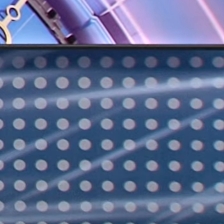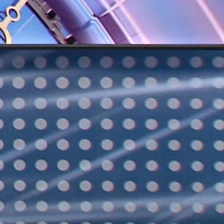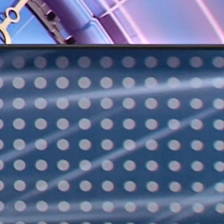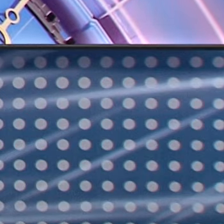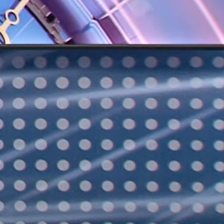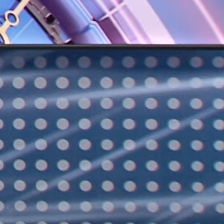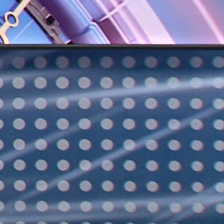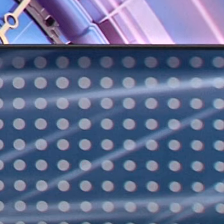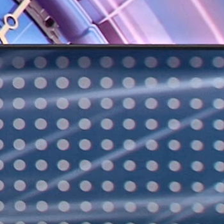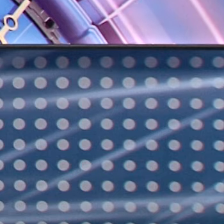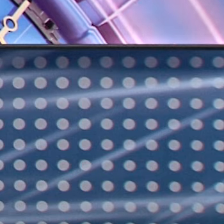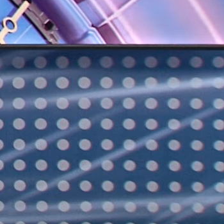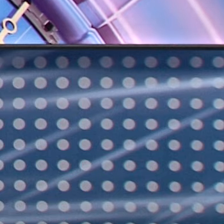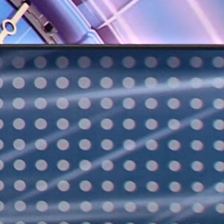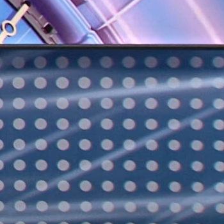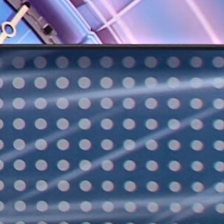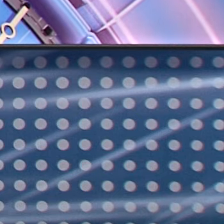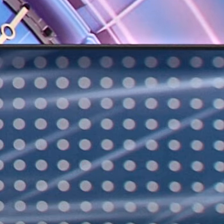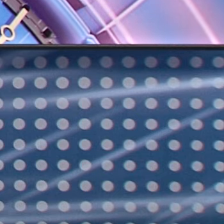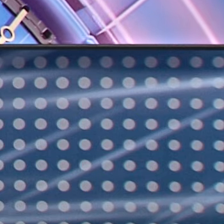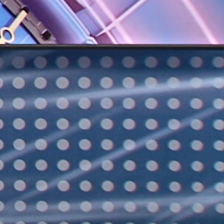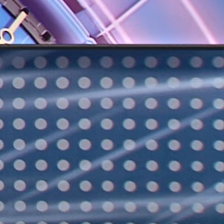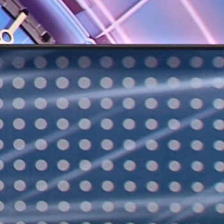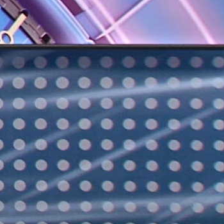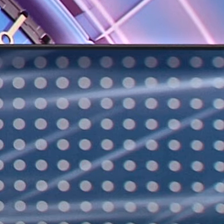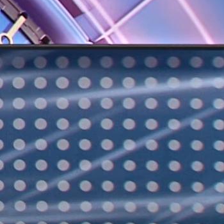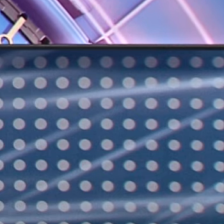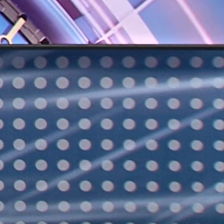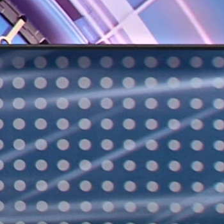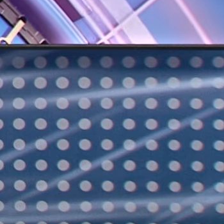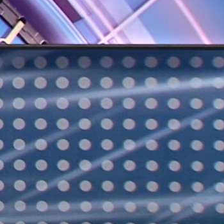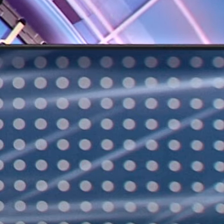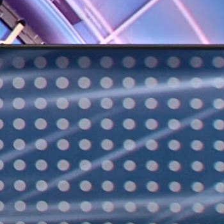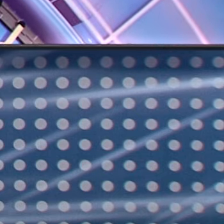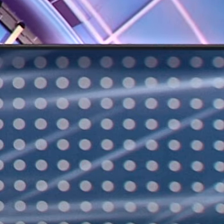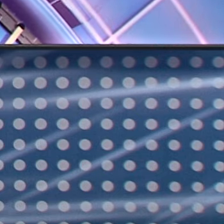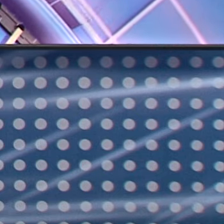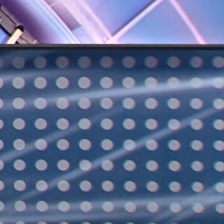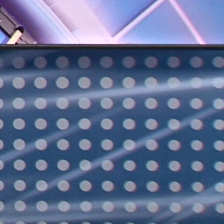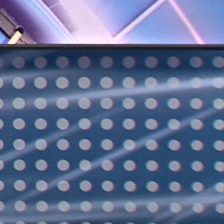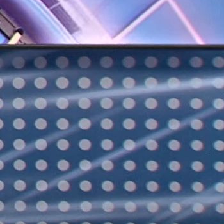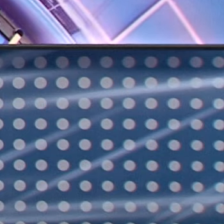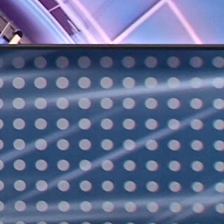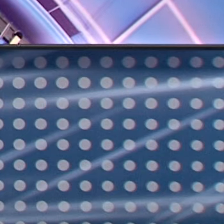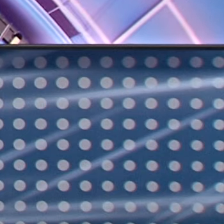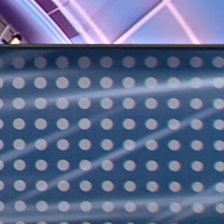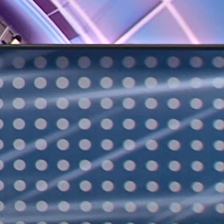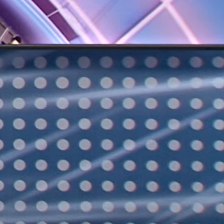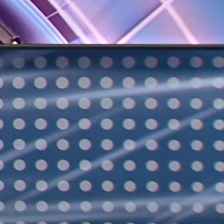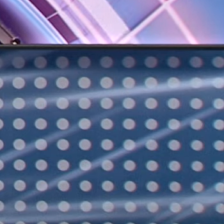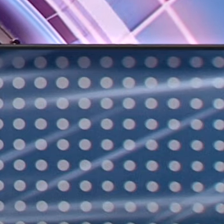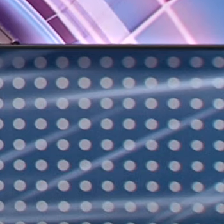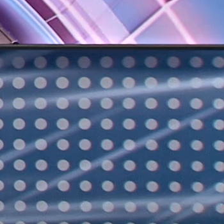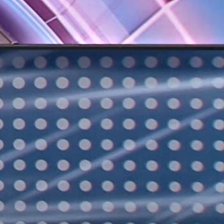село Красное отмечают 365-летний юбилей. А муниципалитет – 33-ю годовщину. По традиции в этот день